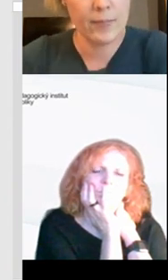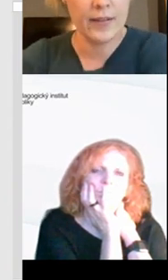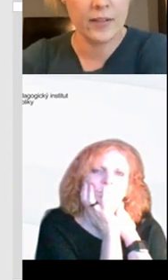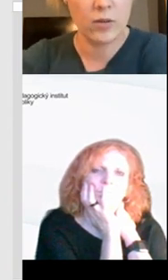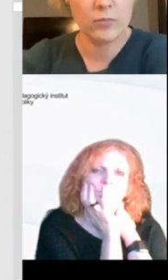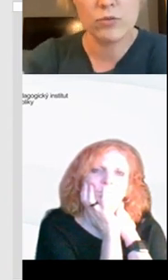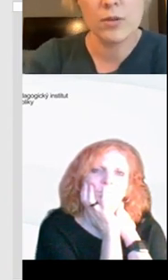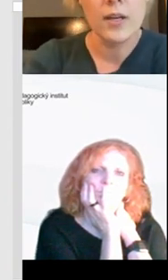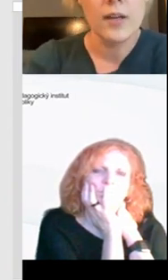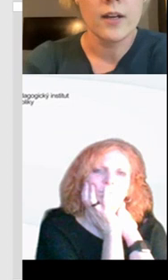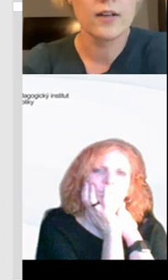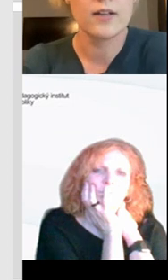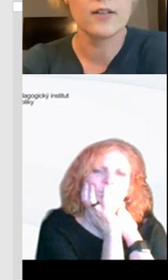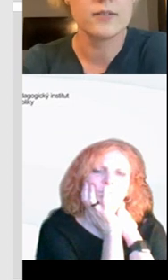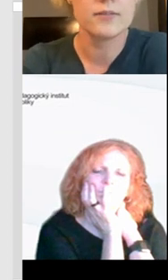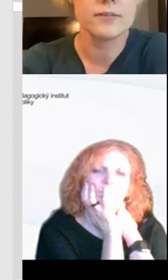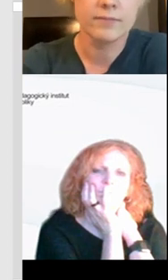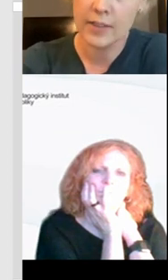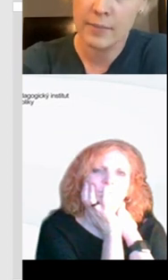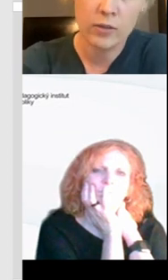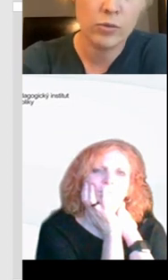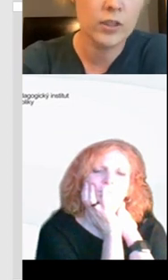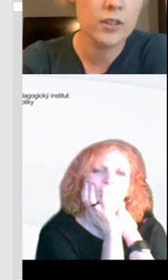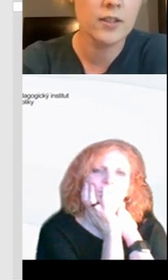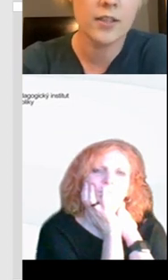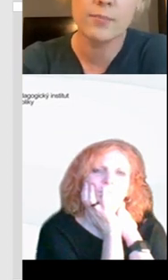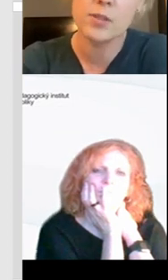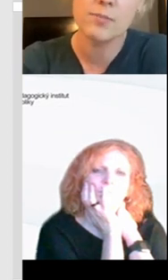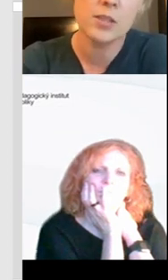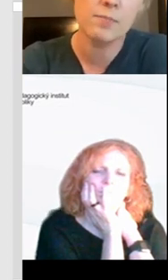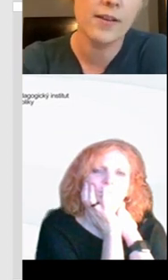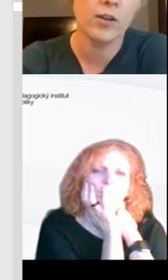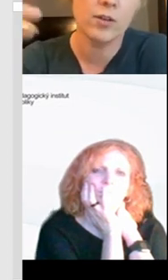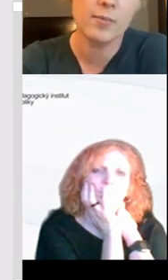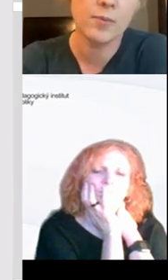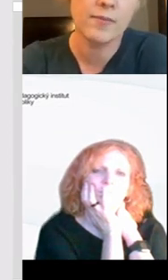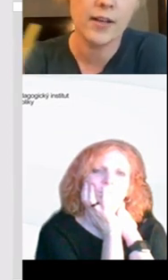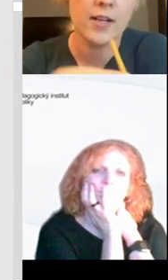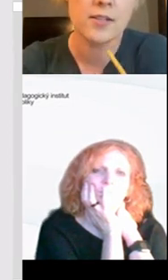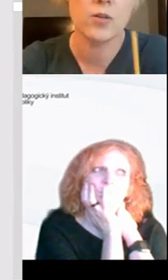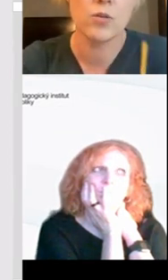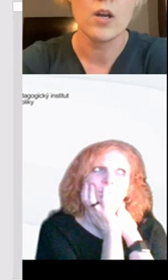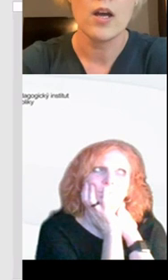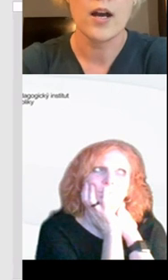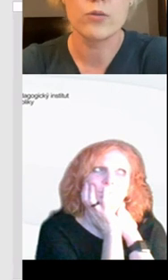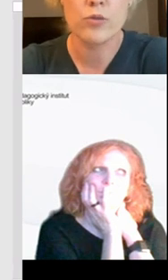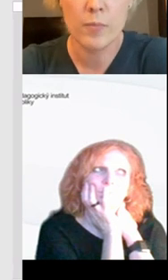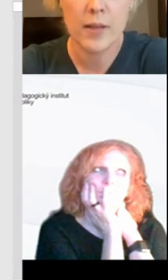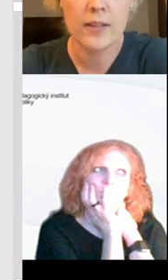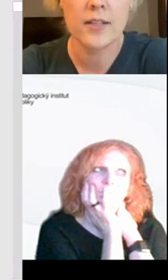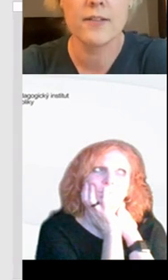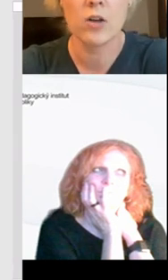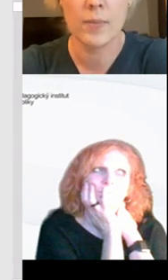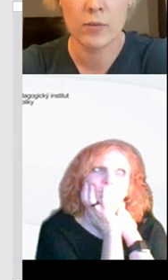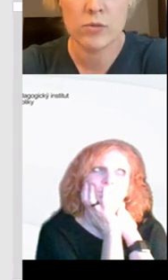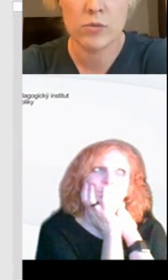otevřít na www.padlet.com, tuším, velmi jednoduchý děti tam přispívají, jako kdyby přispívali na nástěnku, ať